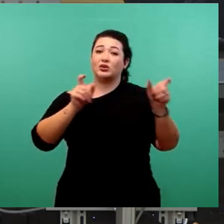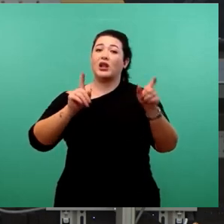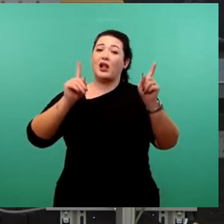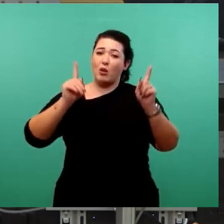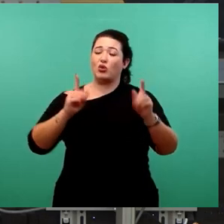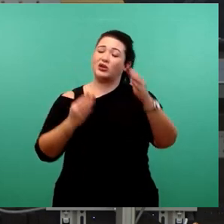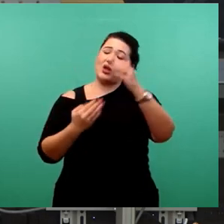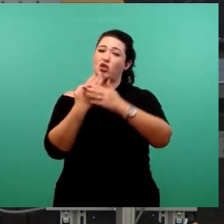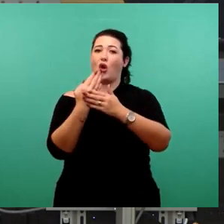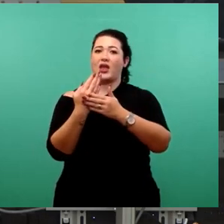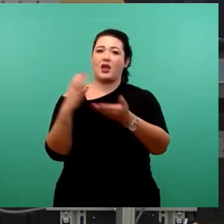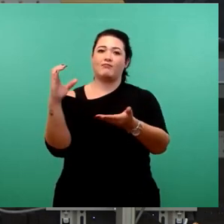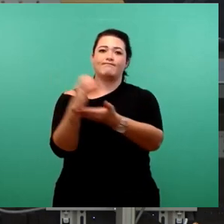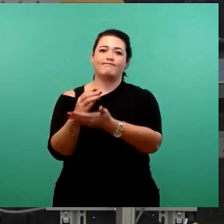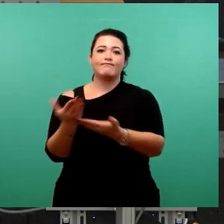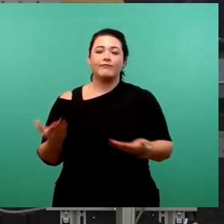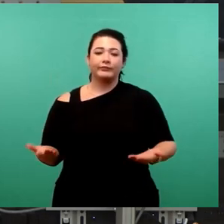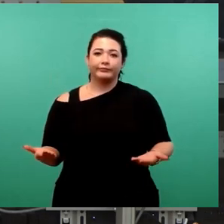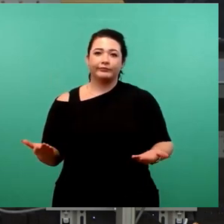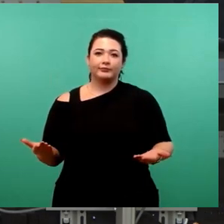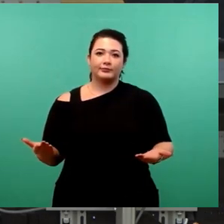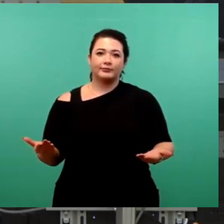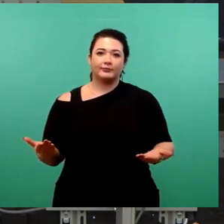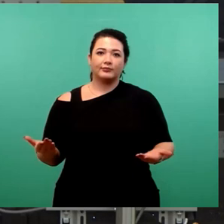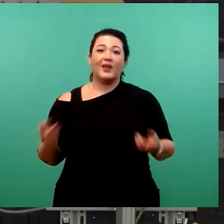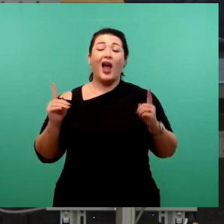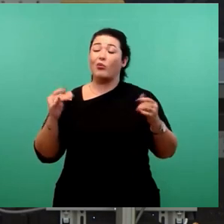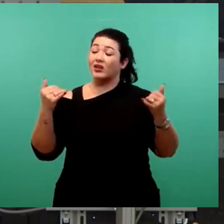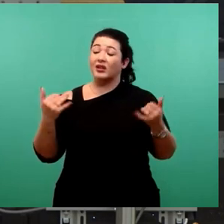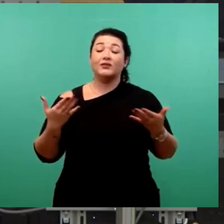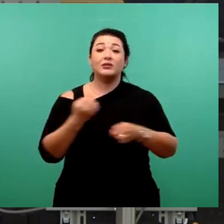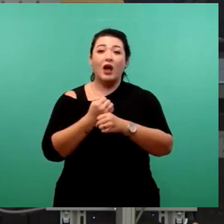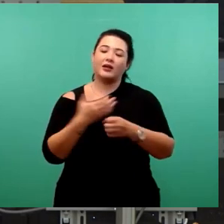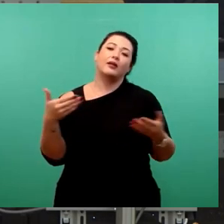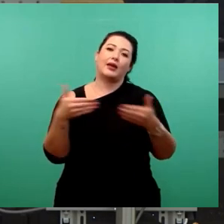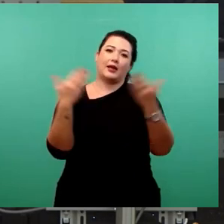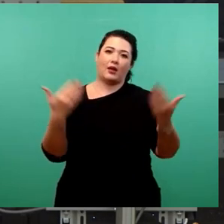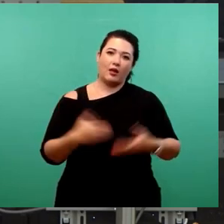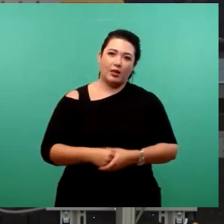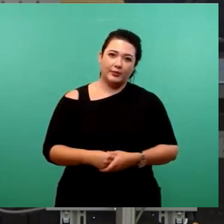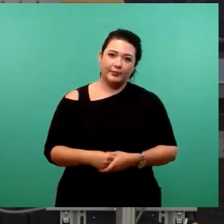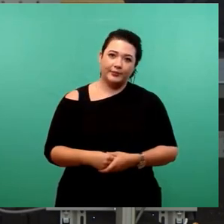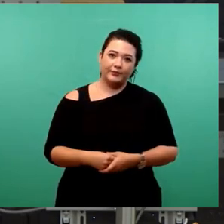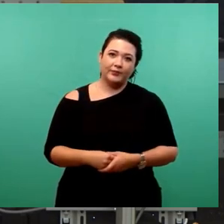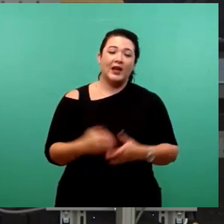aufzustellen. Das Gegenteil wird gemacht. Das Gegenteil ist jetzt der Vorschlag der Moderatoren.